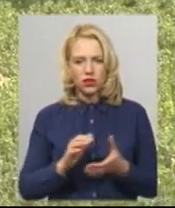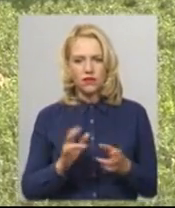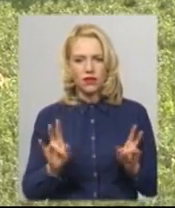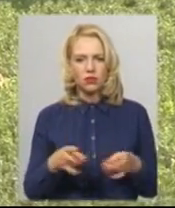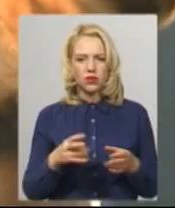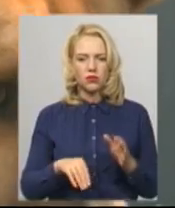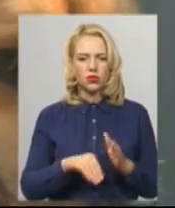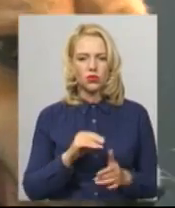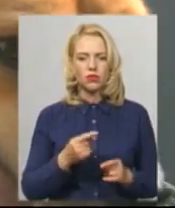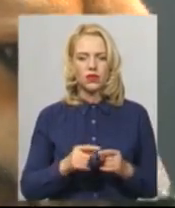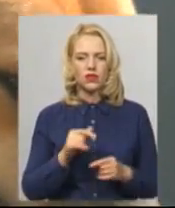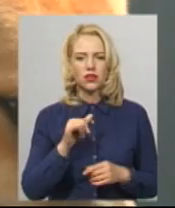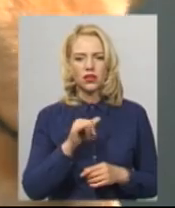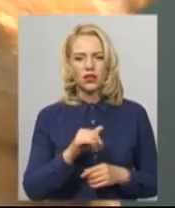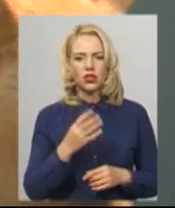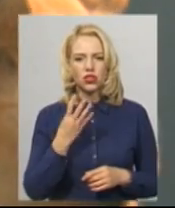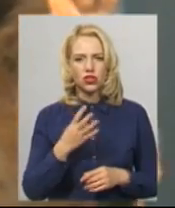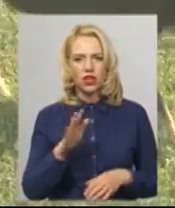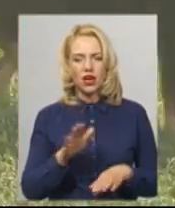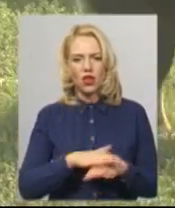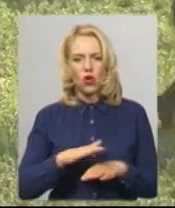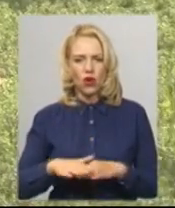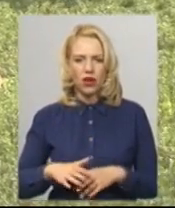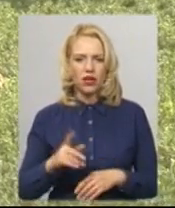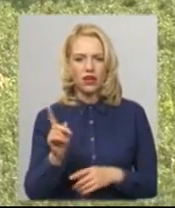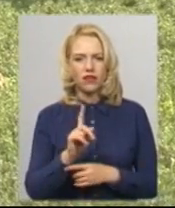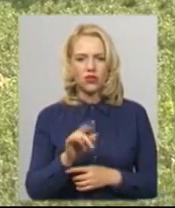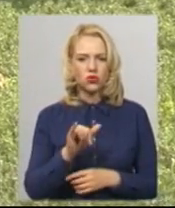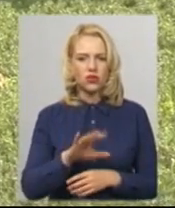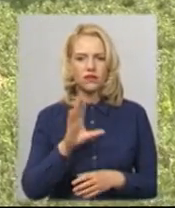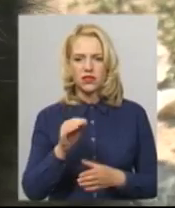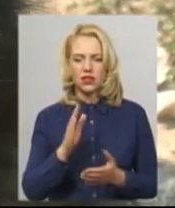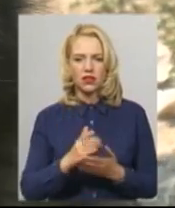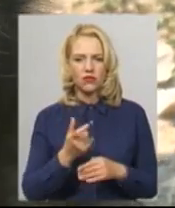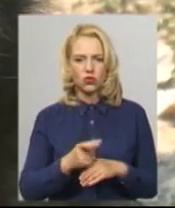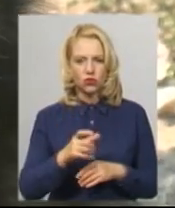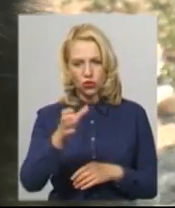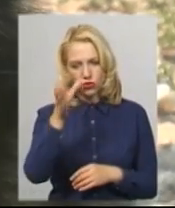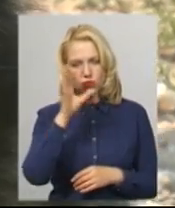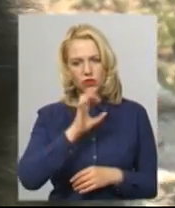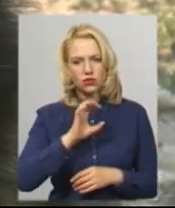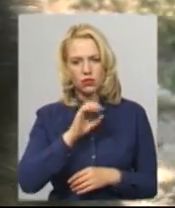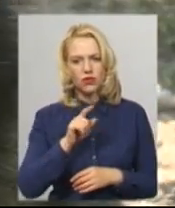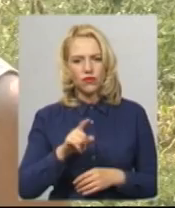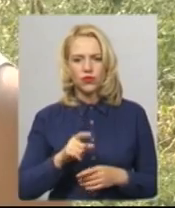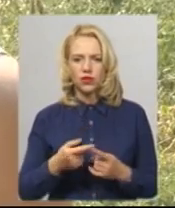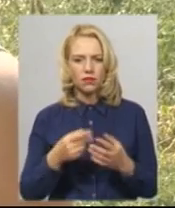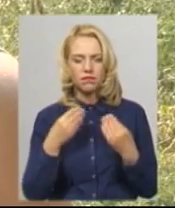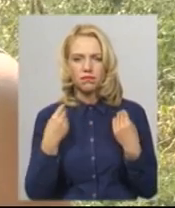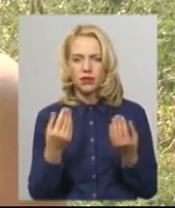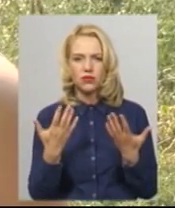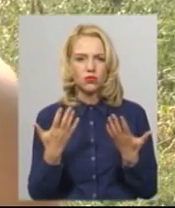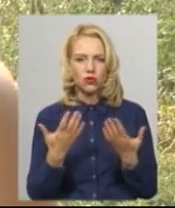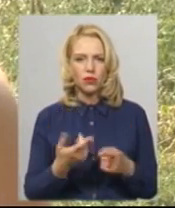купляти, в них також чотири ноги, хвіст, все в них є. Вони дуже розумні собаки, вони безподобні. І